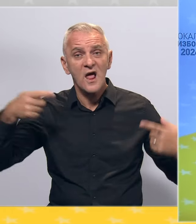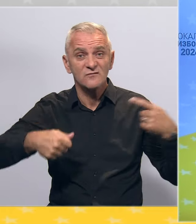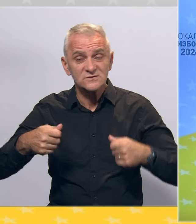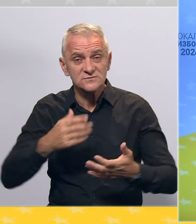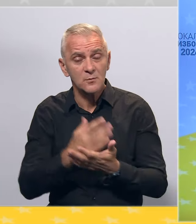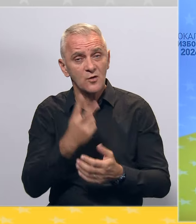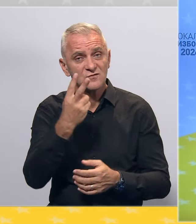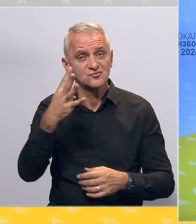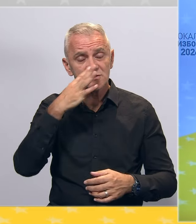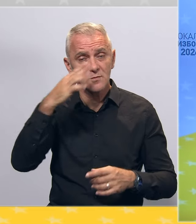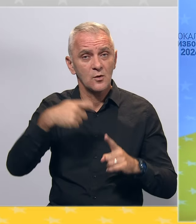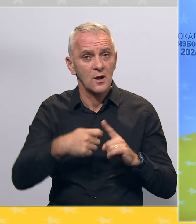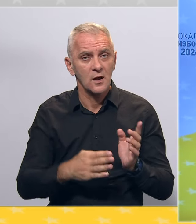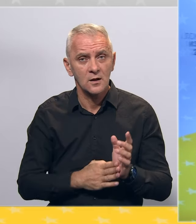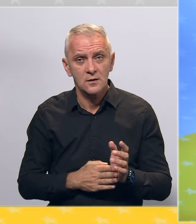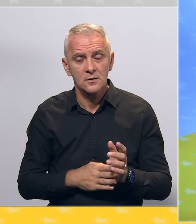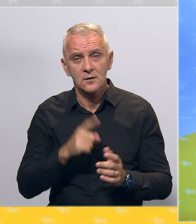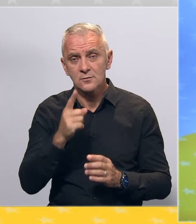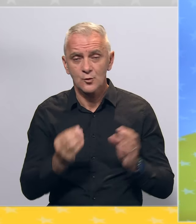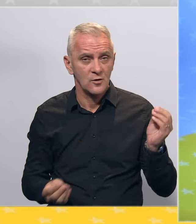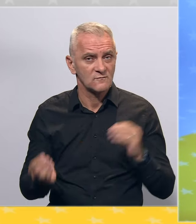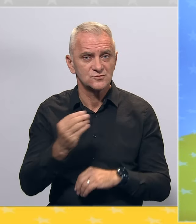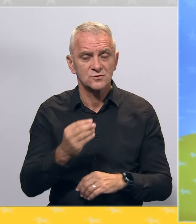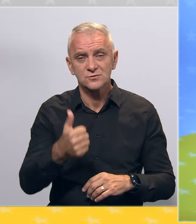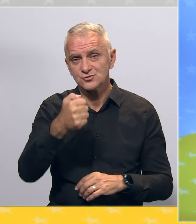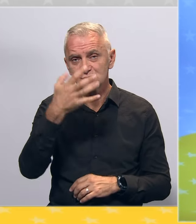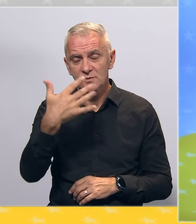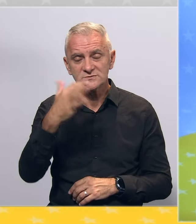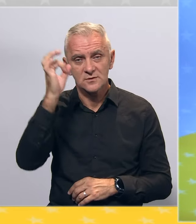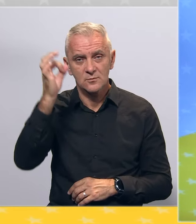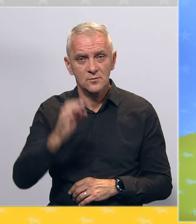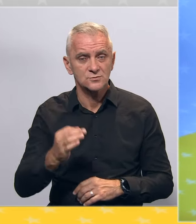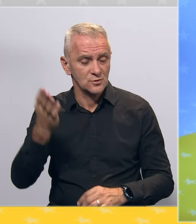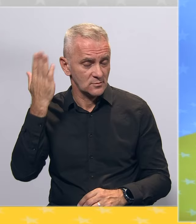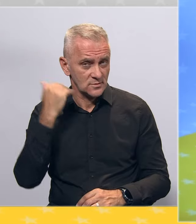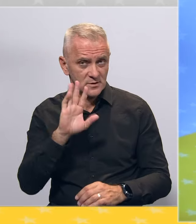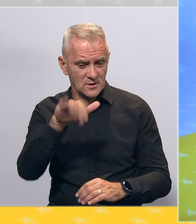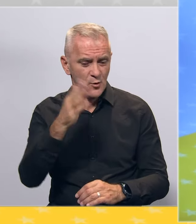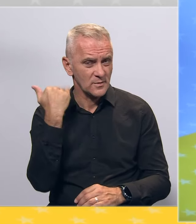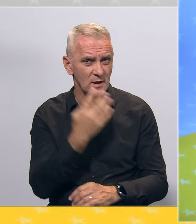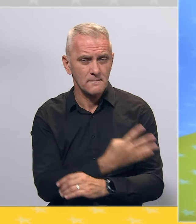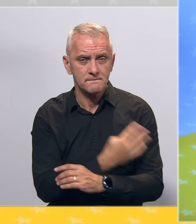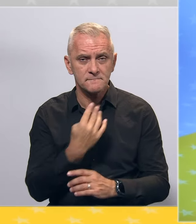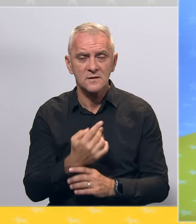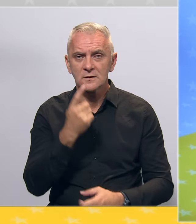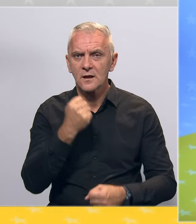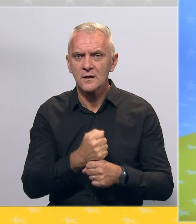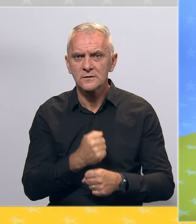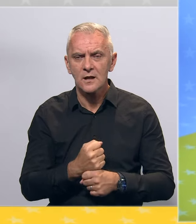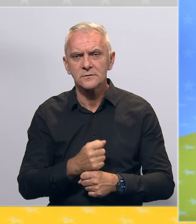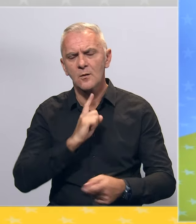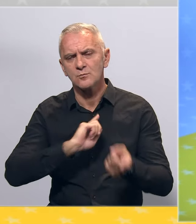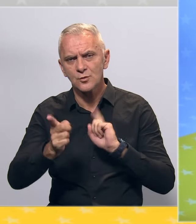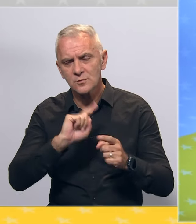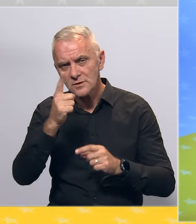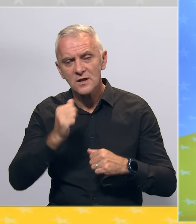24 milijuna kodine milijunih maraka, što je većanje od gotovo 150% odnosno prethodni mandat. Radovi su bili uspjene na prometnu, ali i na sportsku